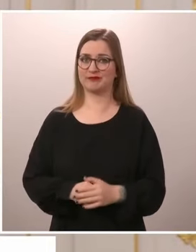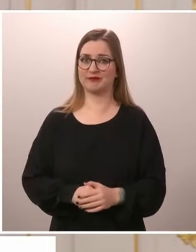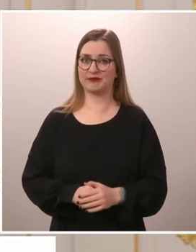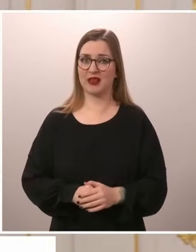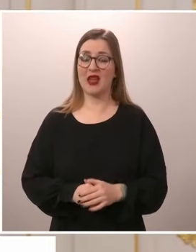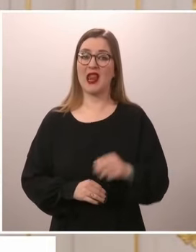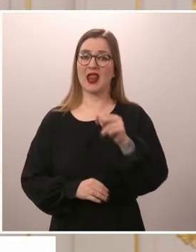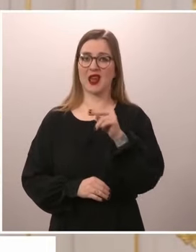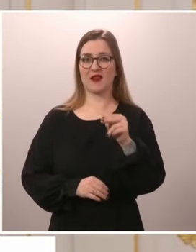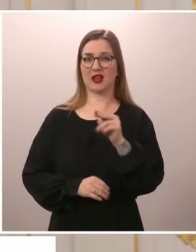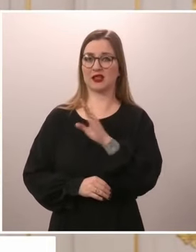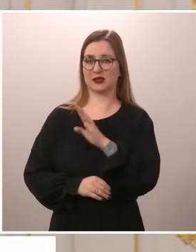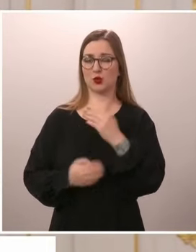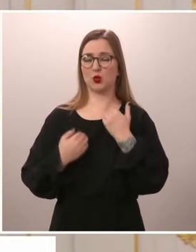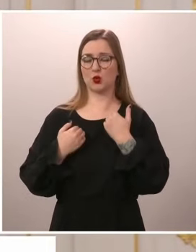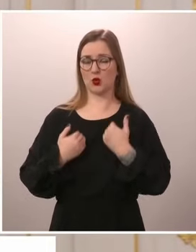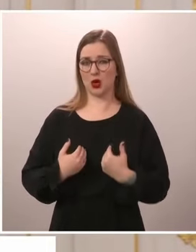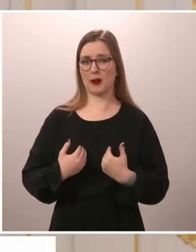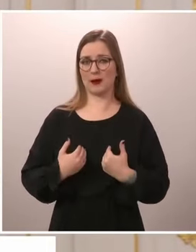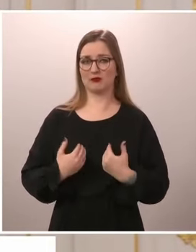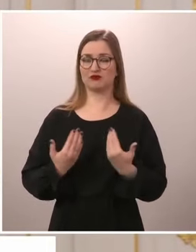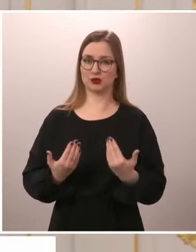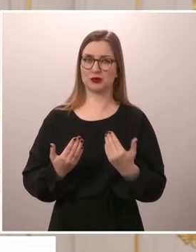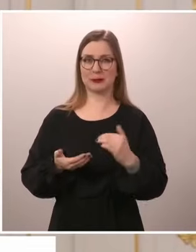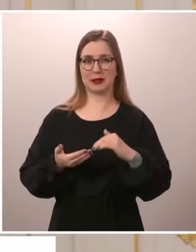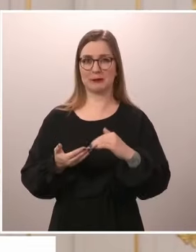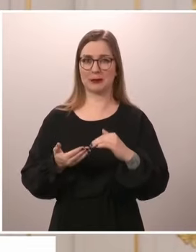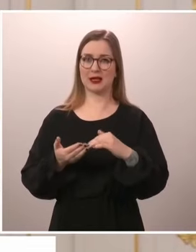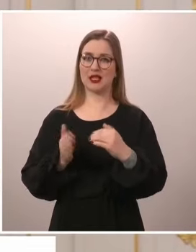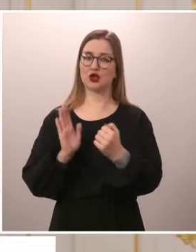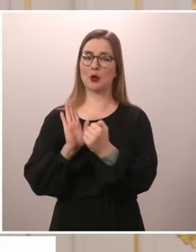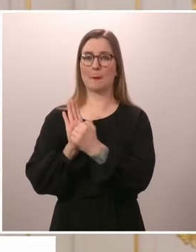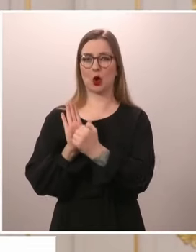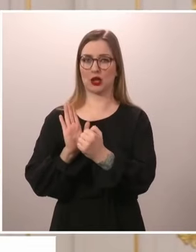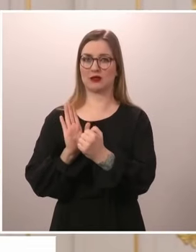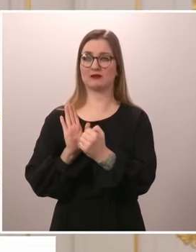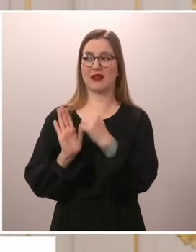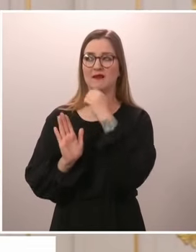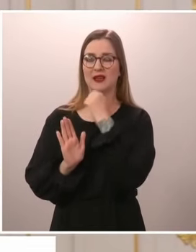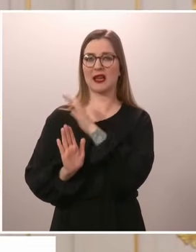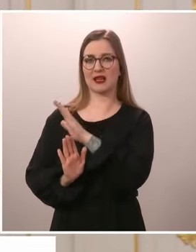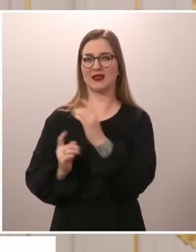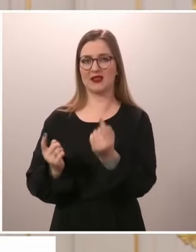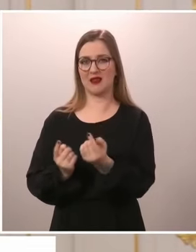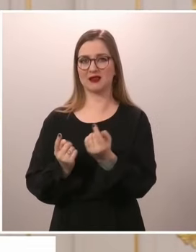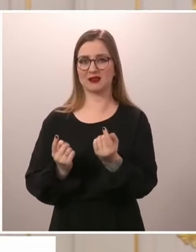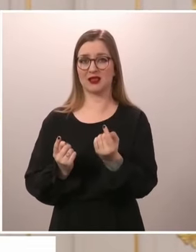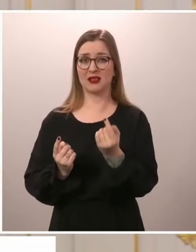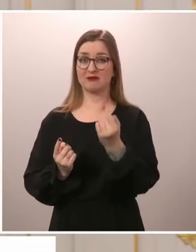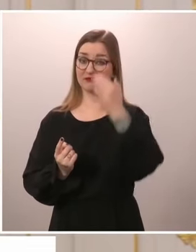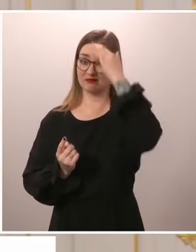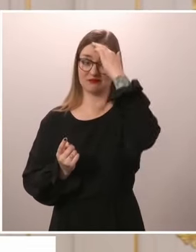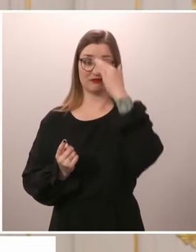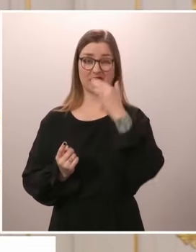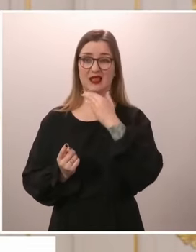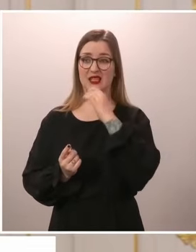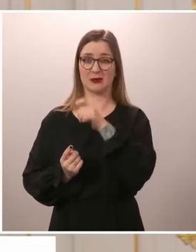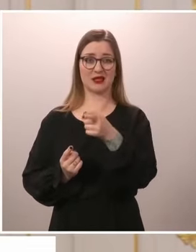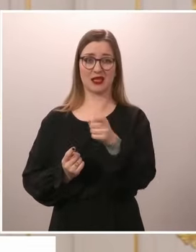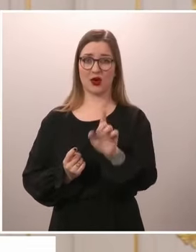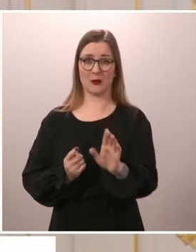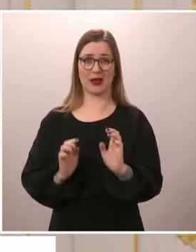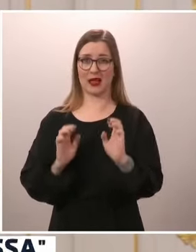eräänlainen symboli sille, missä tilassa Venäjä tällä hetkellä on. Ihmishengillä ei nykyiselle Venäjän johdolle näytä olevan